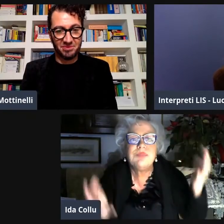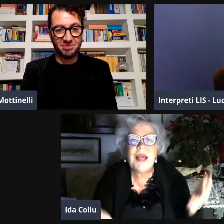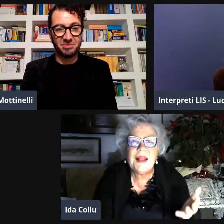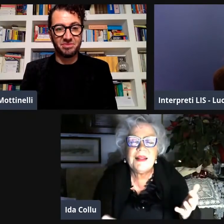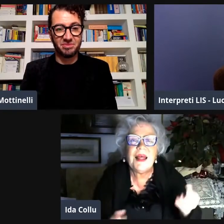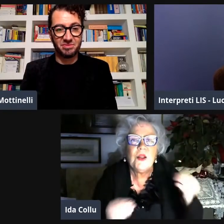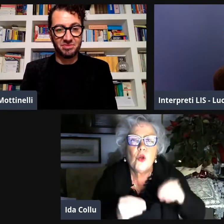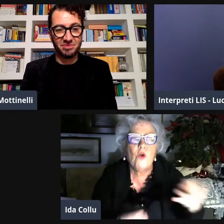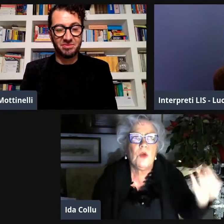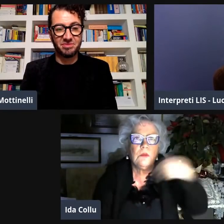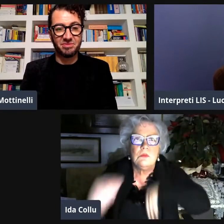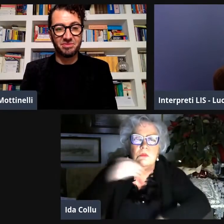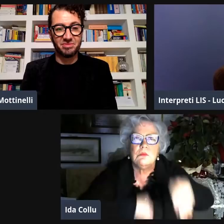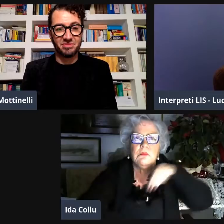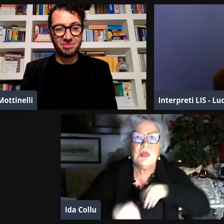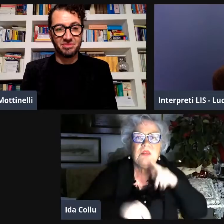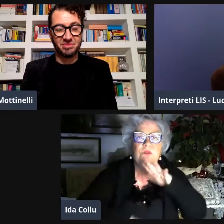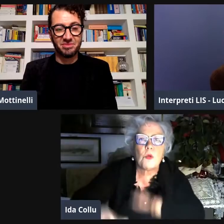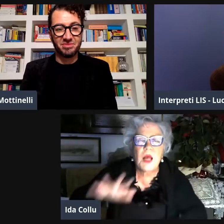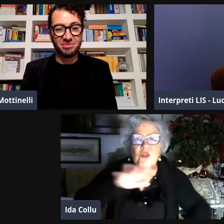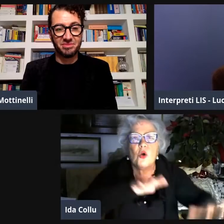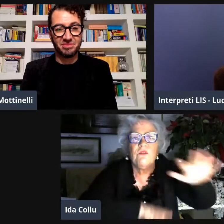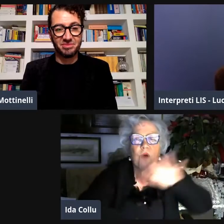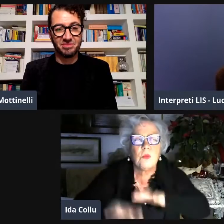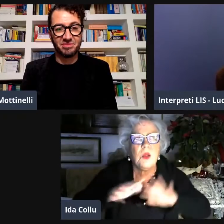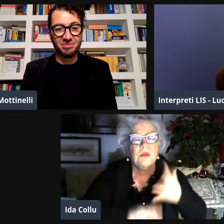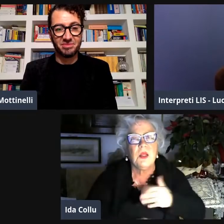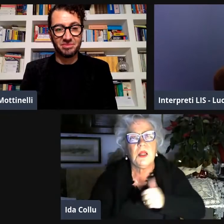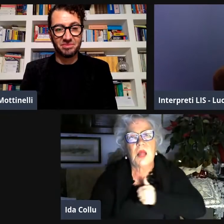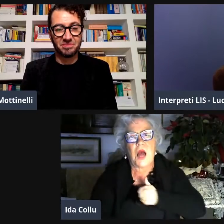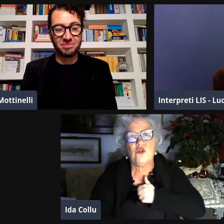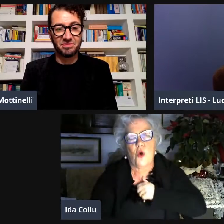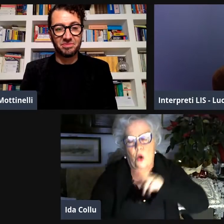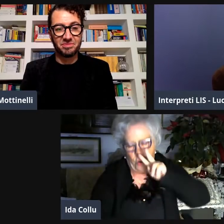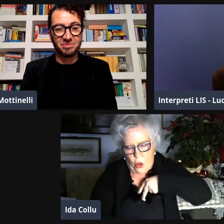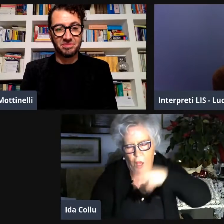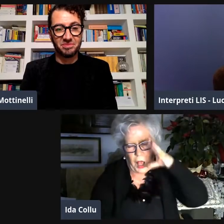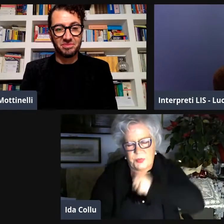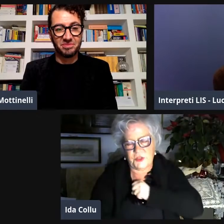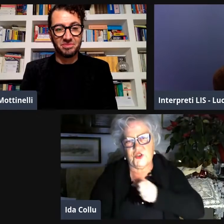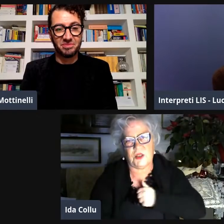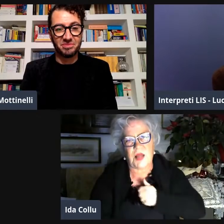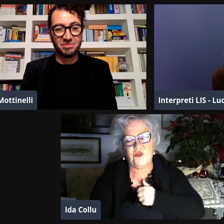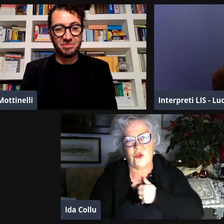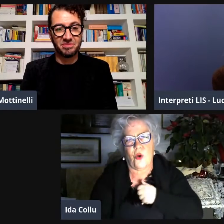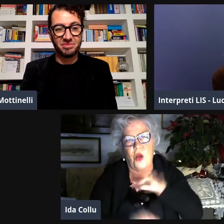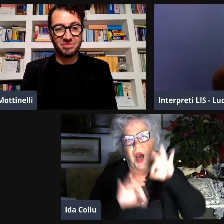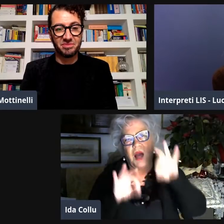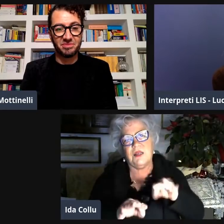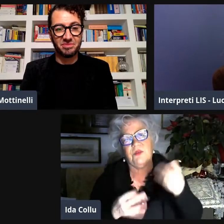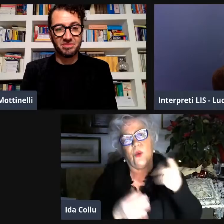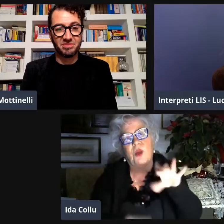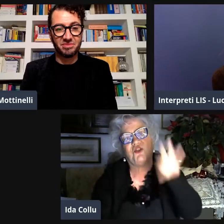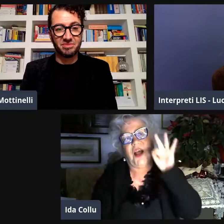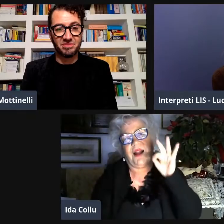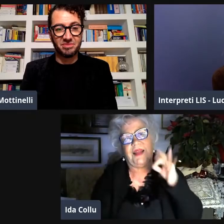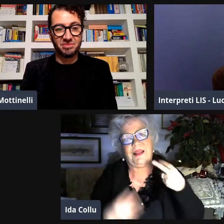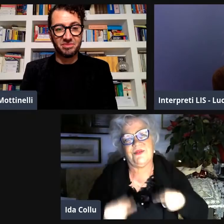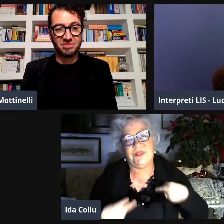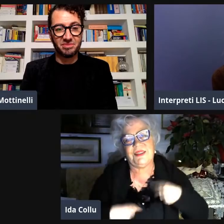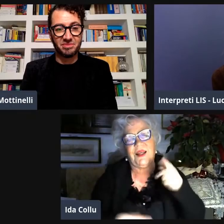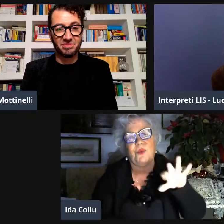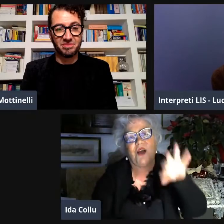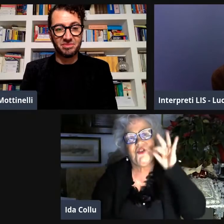e matura e inizia ad assimilare informazioni a crescere a diventare più autonomo più consapevole di se